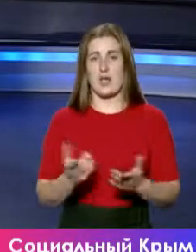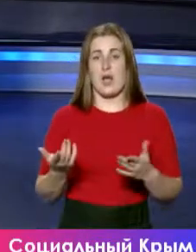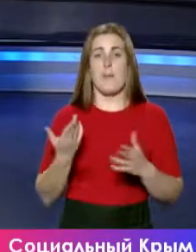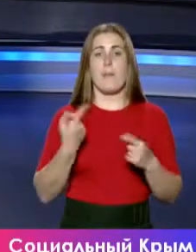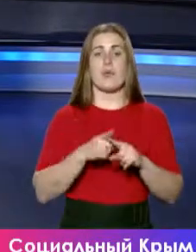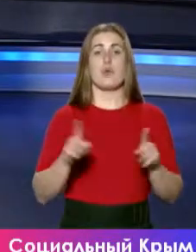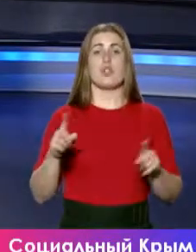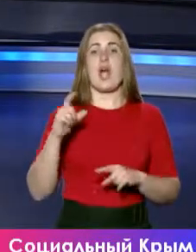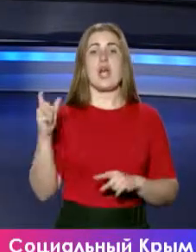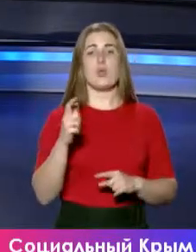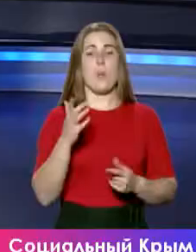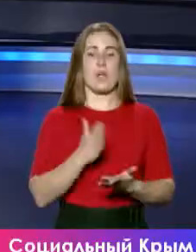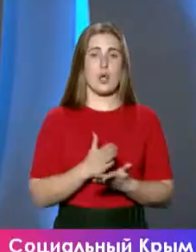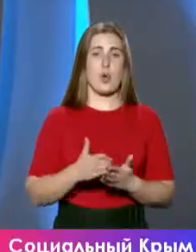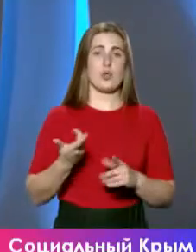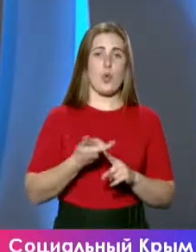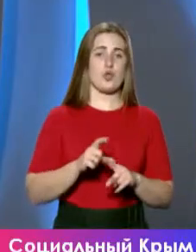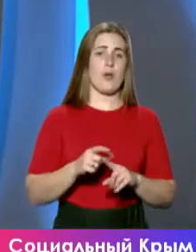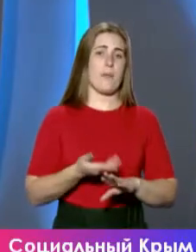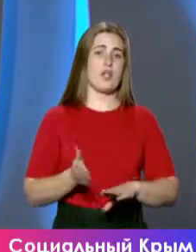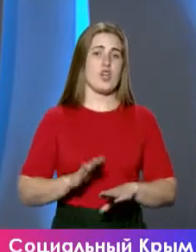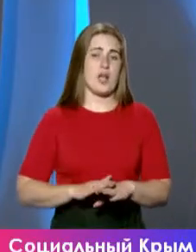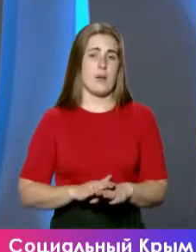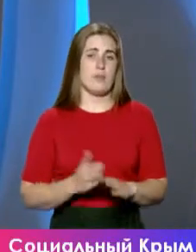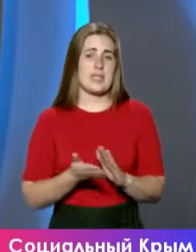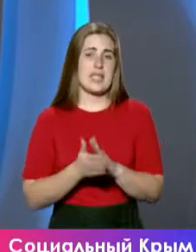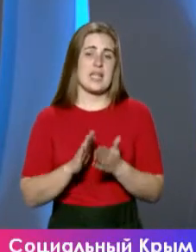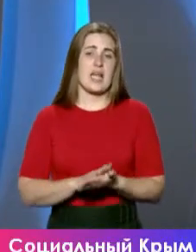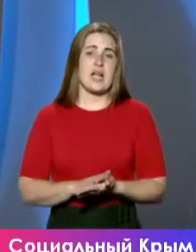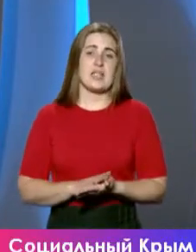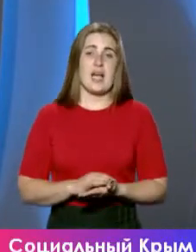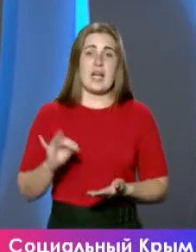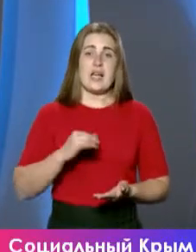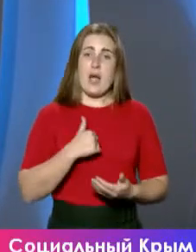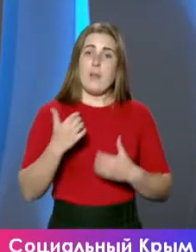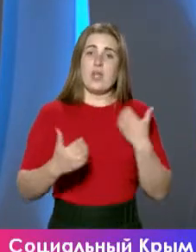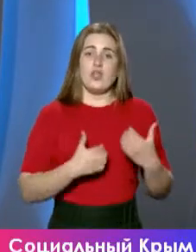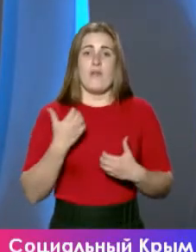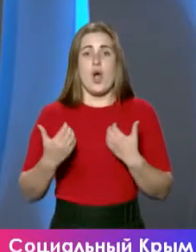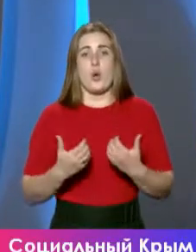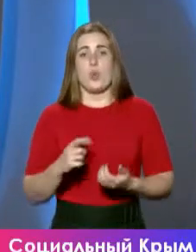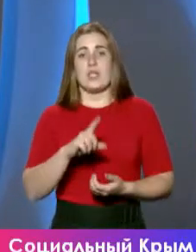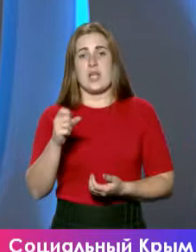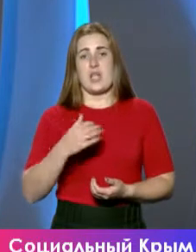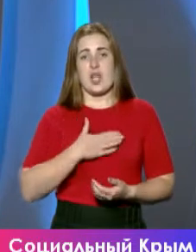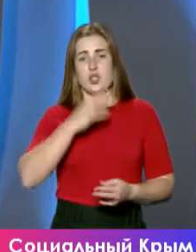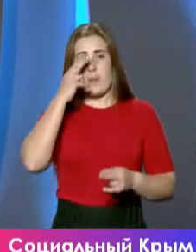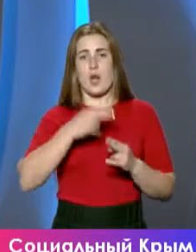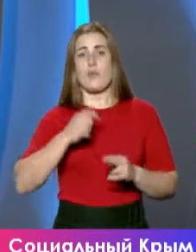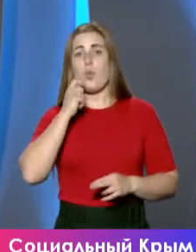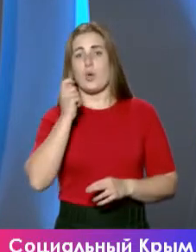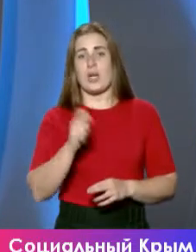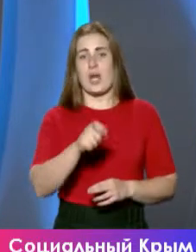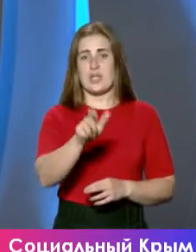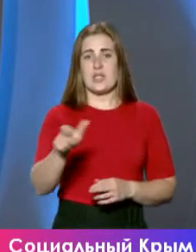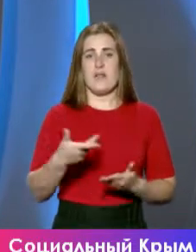экономика на самом деле находится в очень печальном, плачевном состоянии. И я переживаю за наших братьев-украинцев, которые,